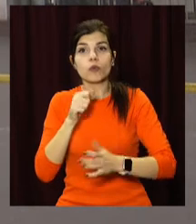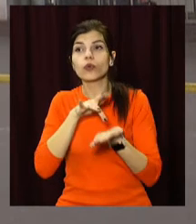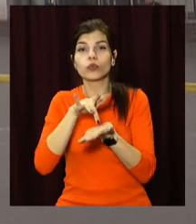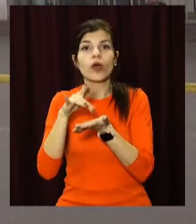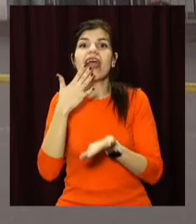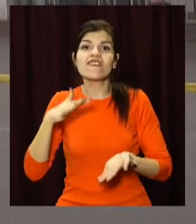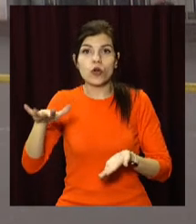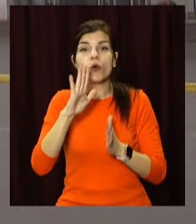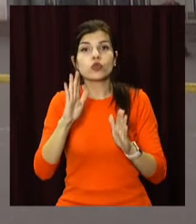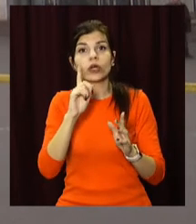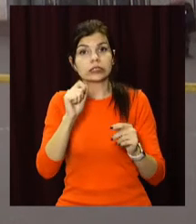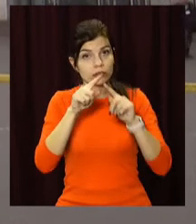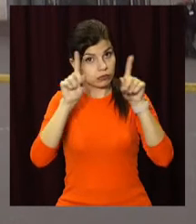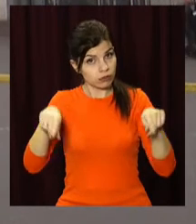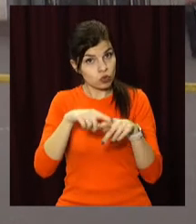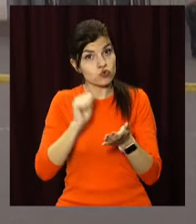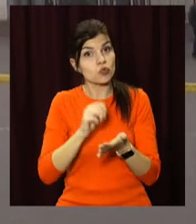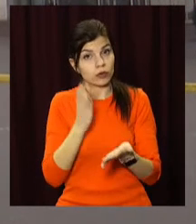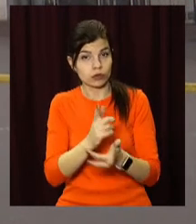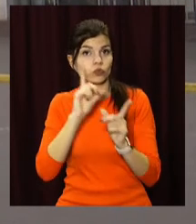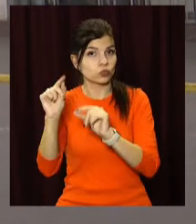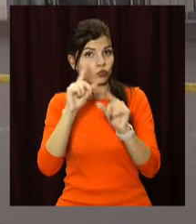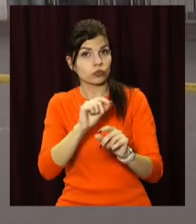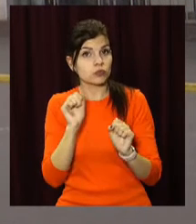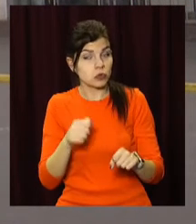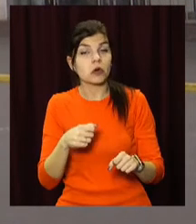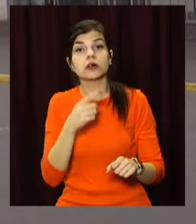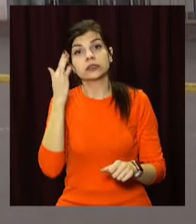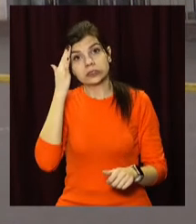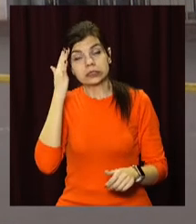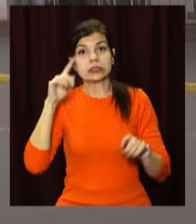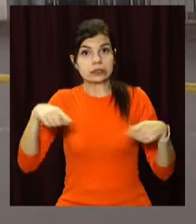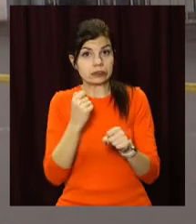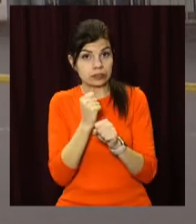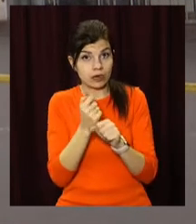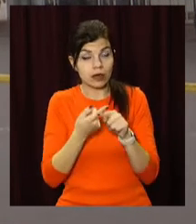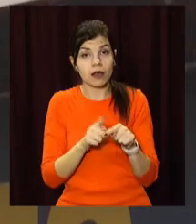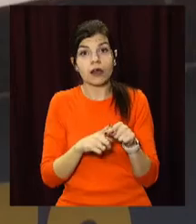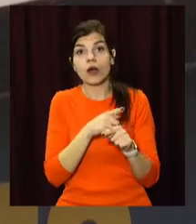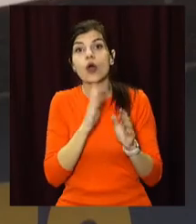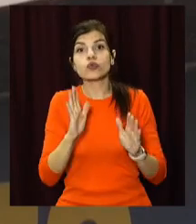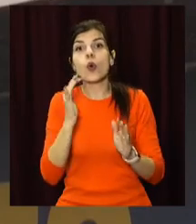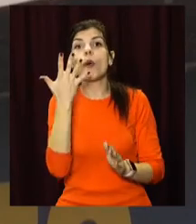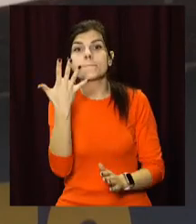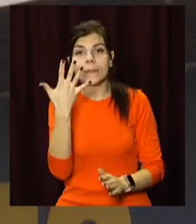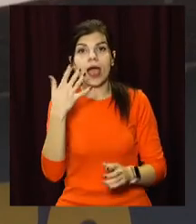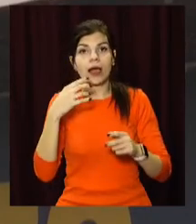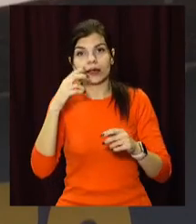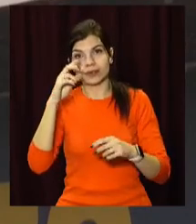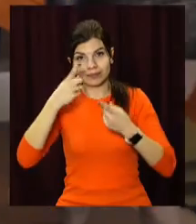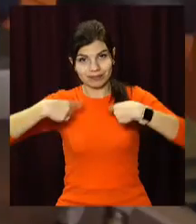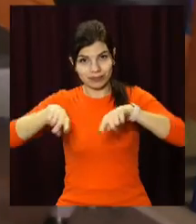країн Європи лише за наявності такого документу. За даними Всесвітньої туристичної організації, наразі лише у п'яти країнах світу